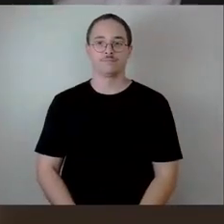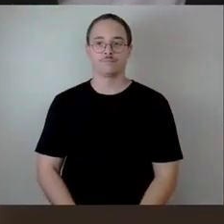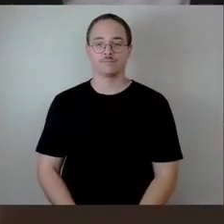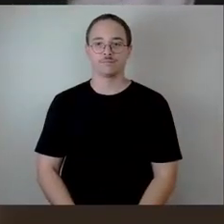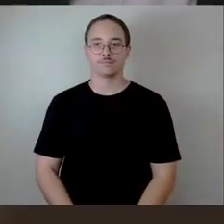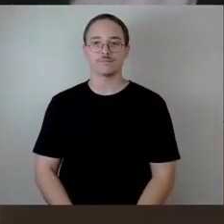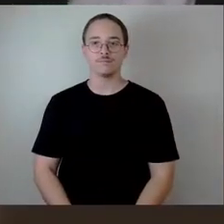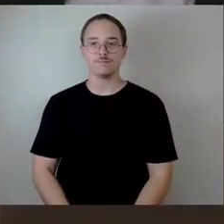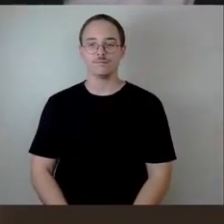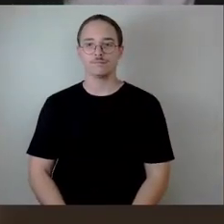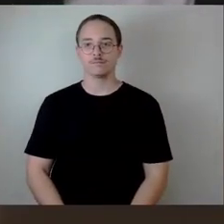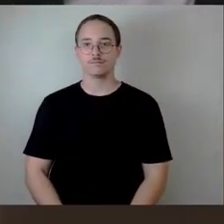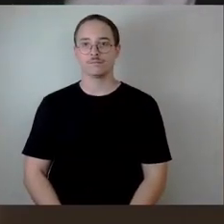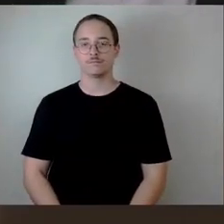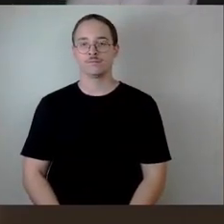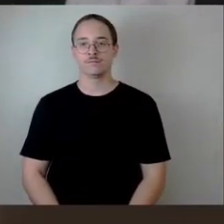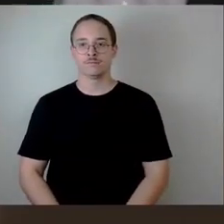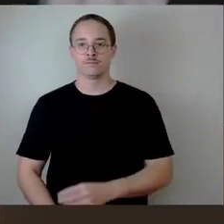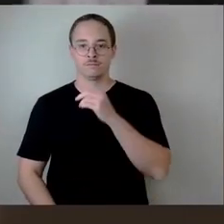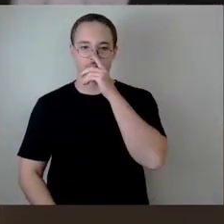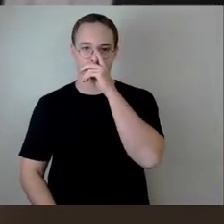Das führt uns zurück in der Tagesordnung. Tagesordnungspunkt